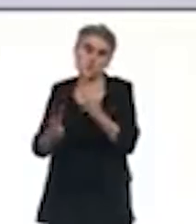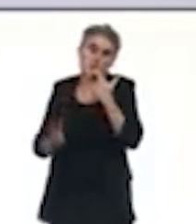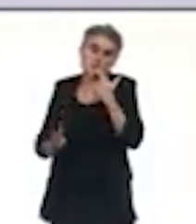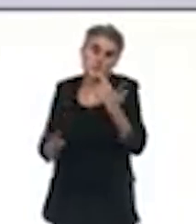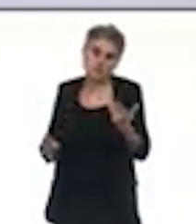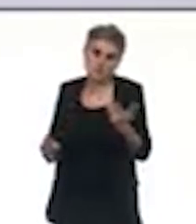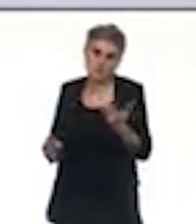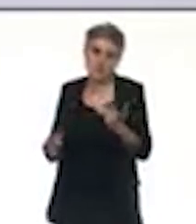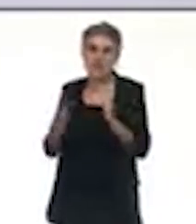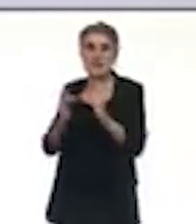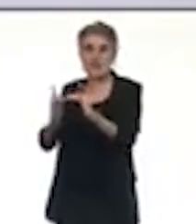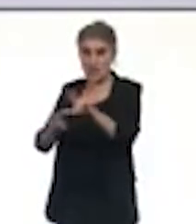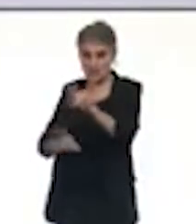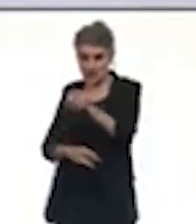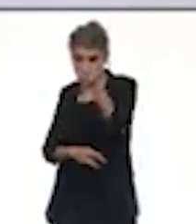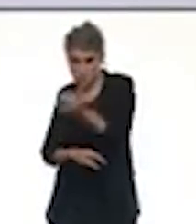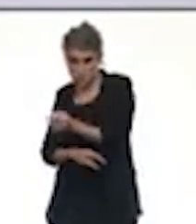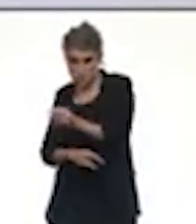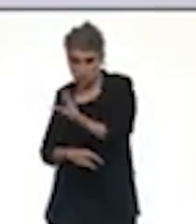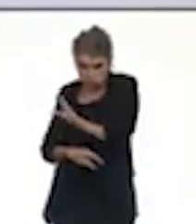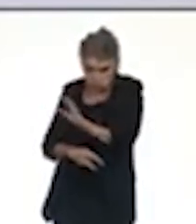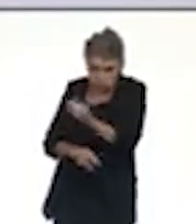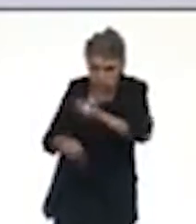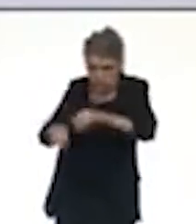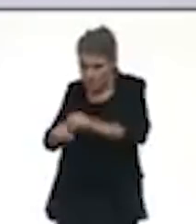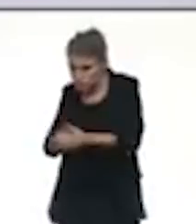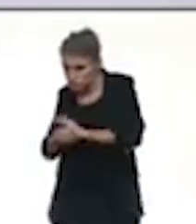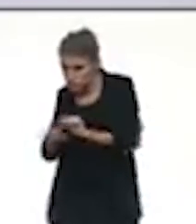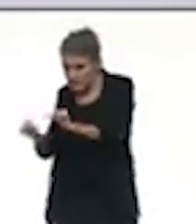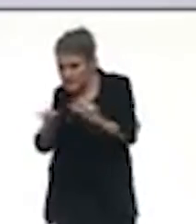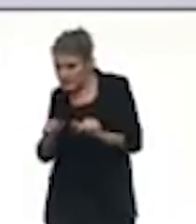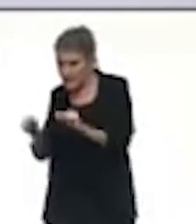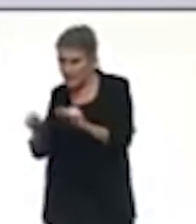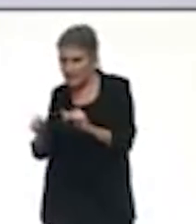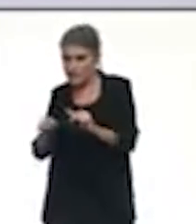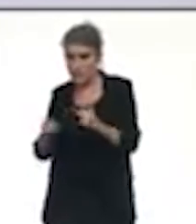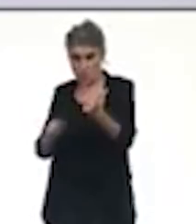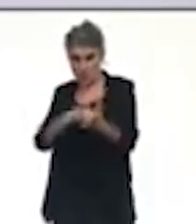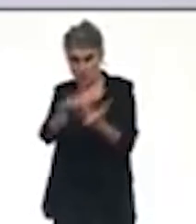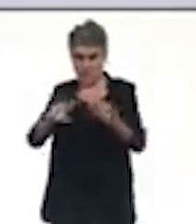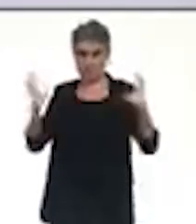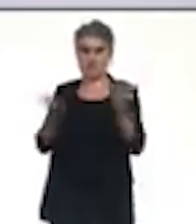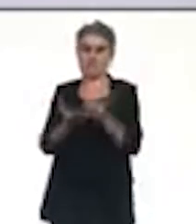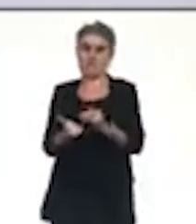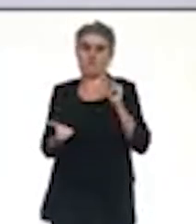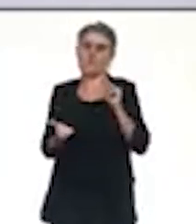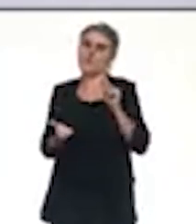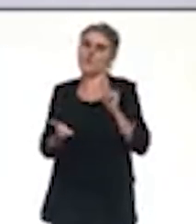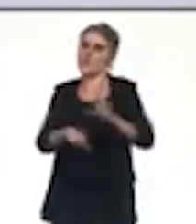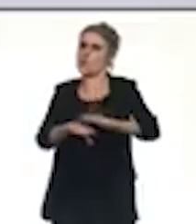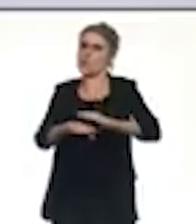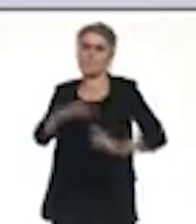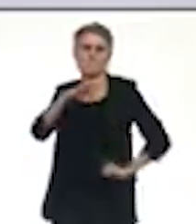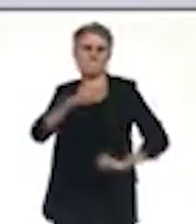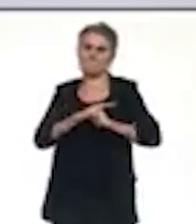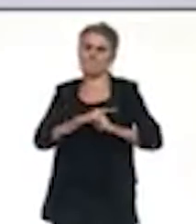moins 30 % des lits de réanimation à l'échelle de la région sont occupés par des patients atteints de Covid. J'insiste sur